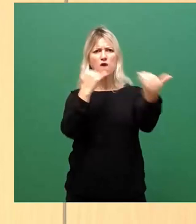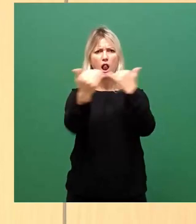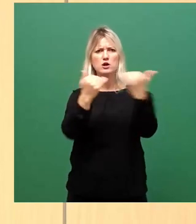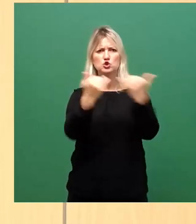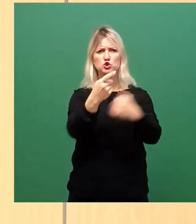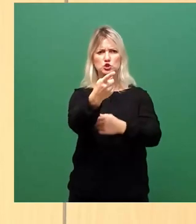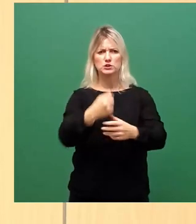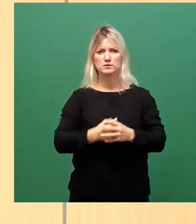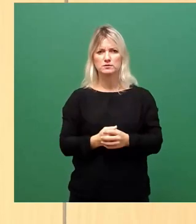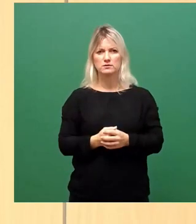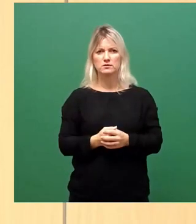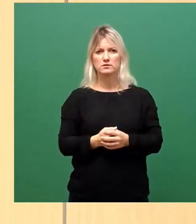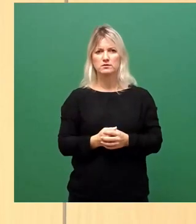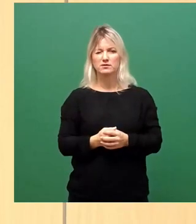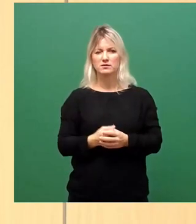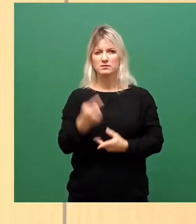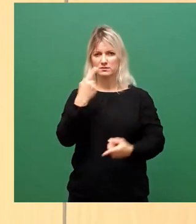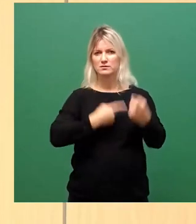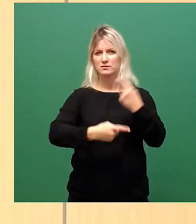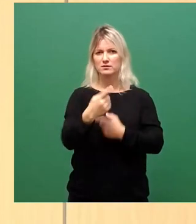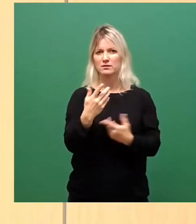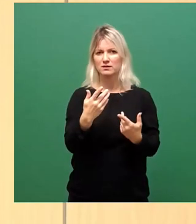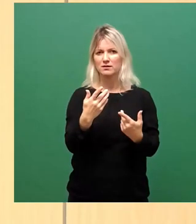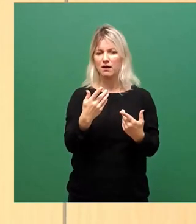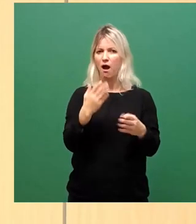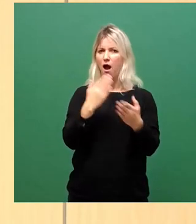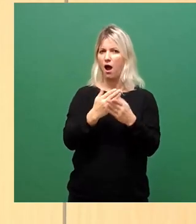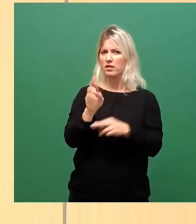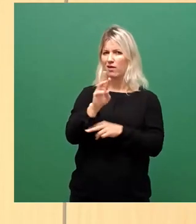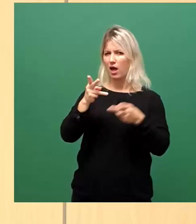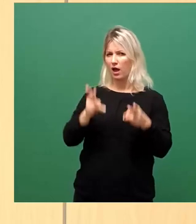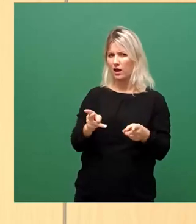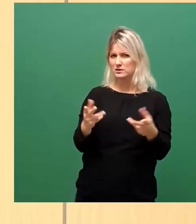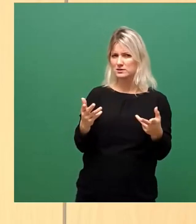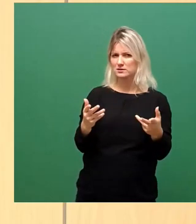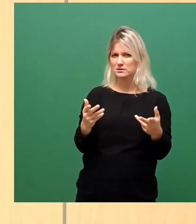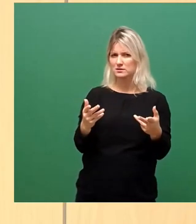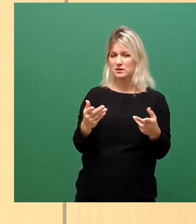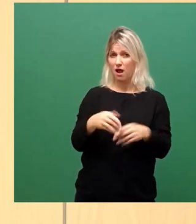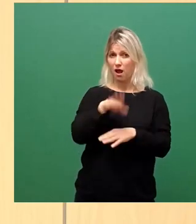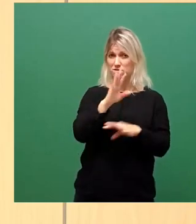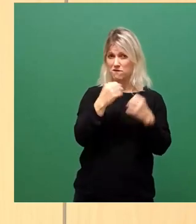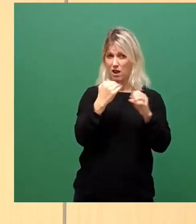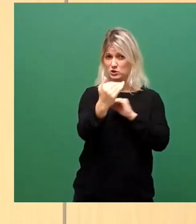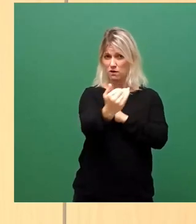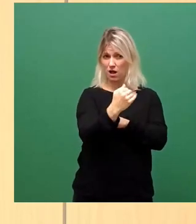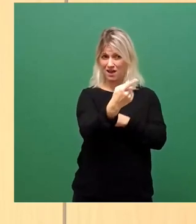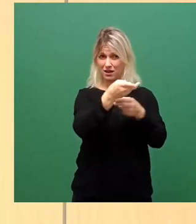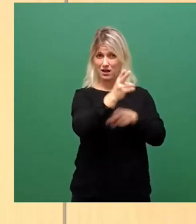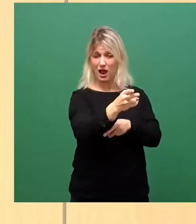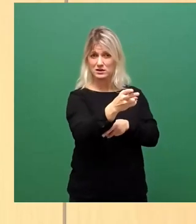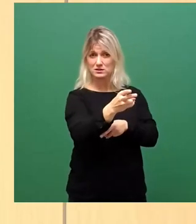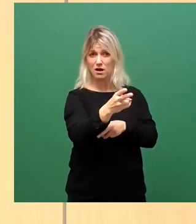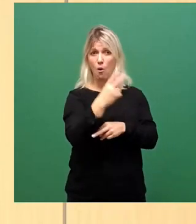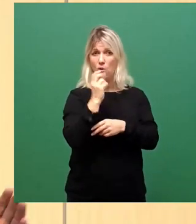So, jetzt kann man sich natürlich kräftig streiten. Wer hat denn recht? Der Falschwert? Oder die anderen, die